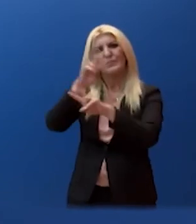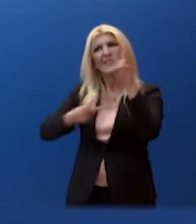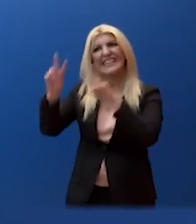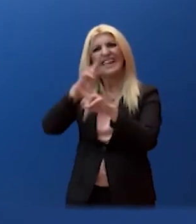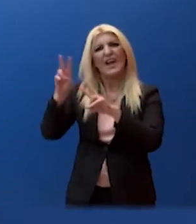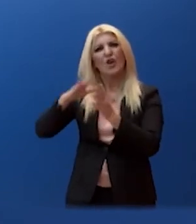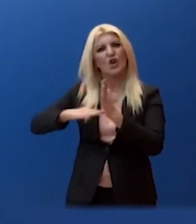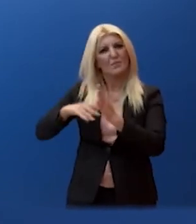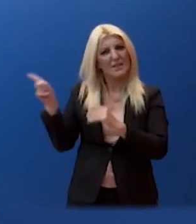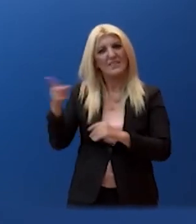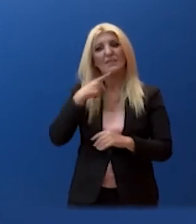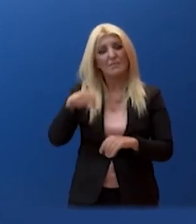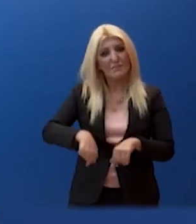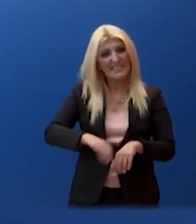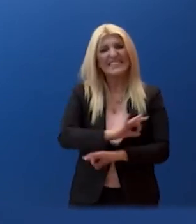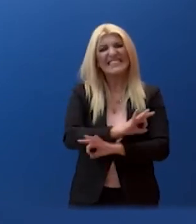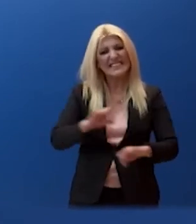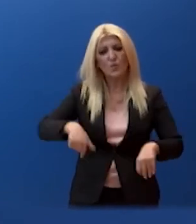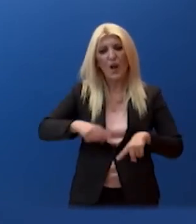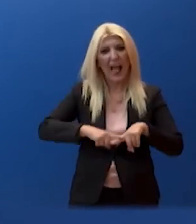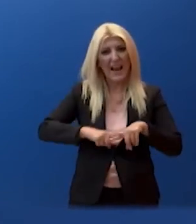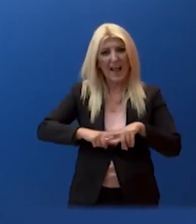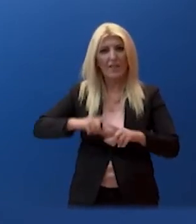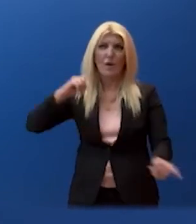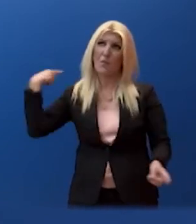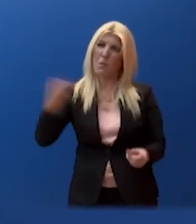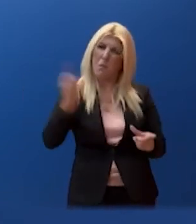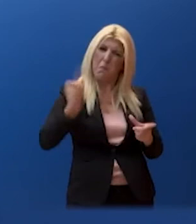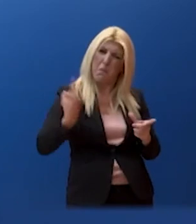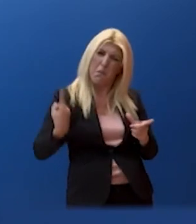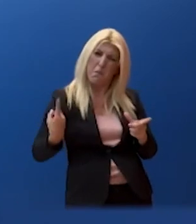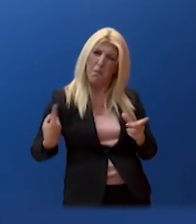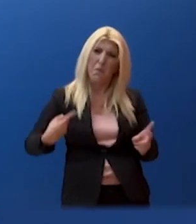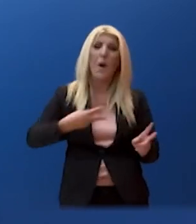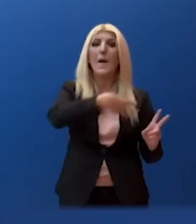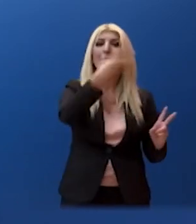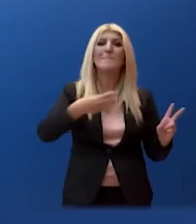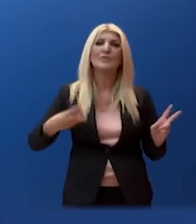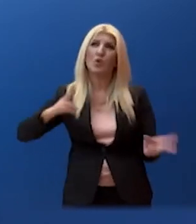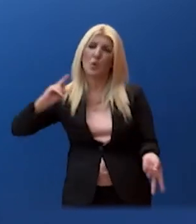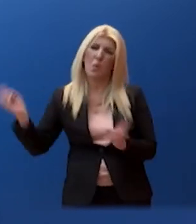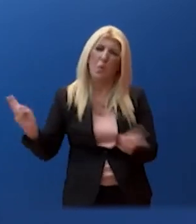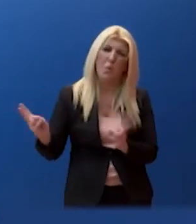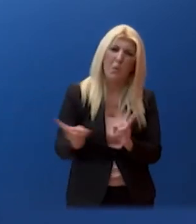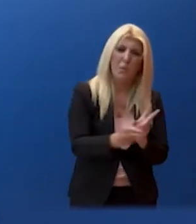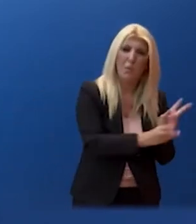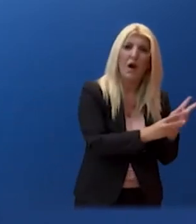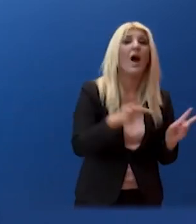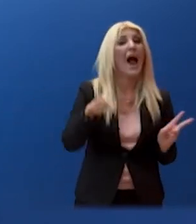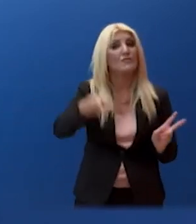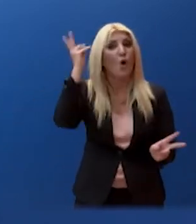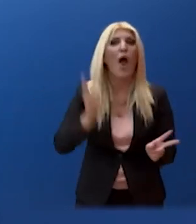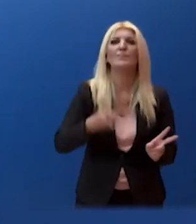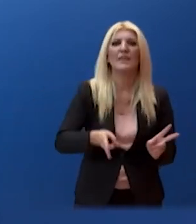μεσογειακό κυκλώνα. Ένα σπάνιο μετρολογικό φαινόμενο για τη χώρα μας, αλλά ιδιαίτερα επικίνδυνο, καθώς κανείς δεν μπορεί να